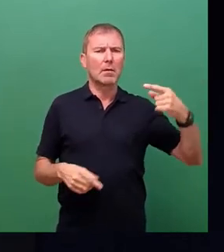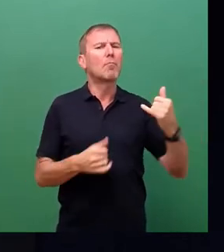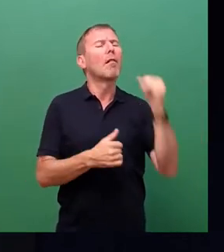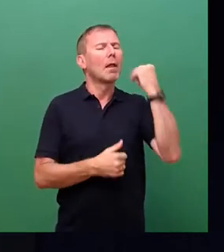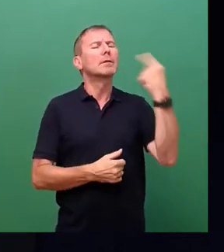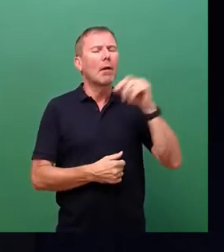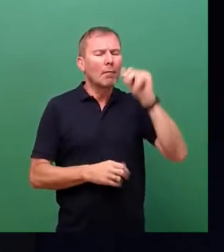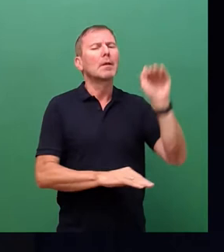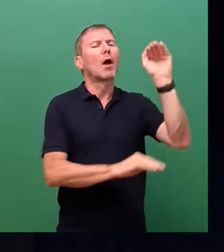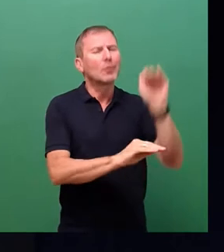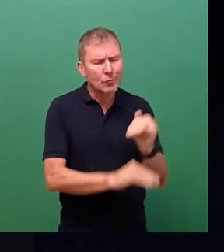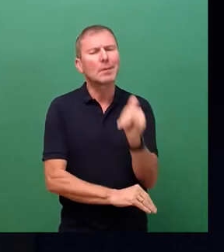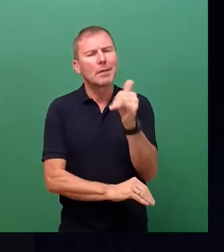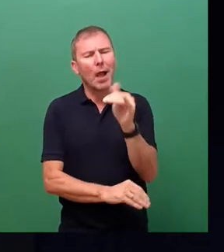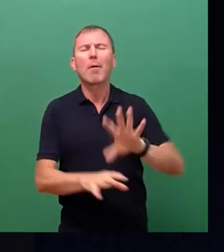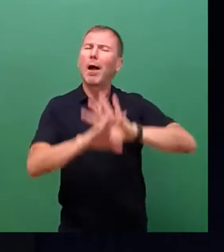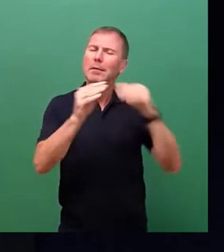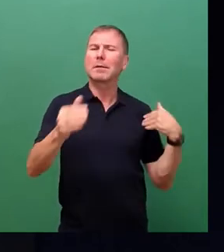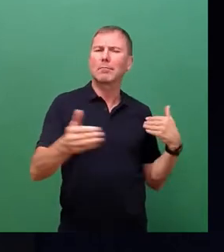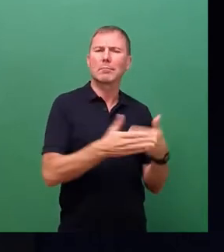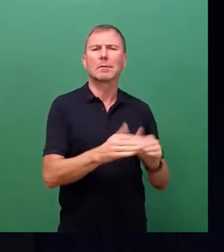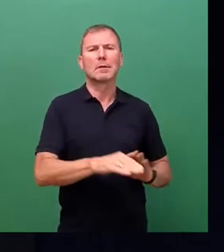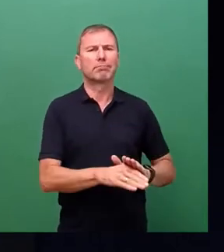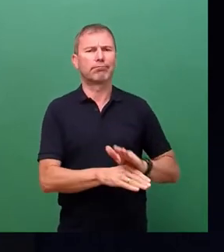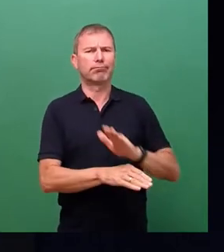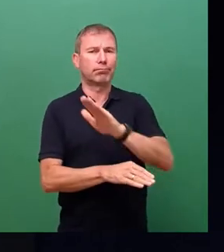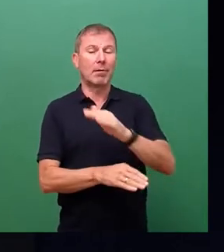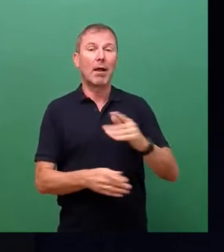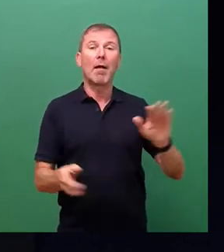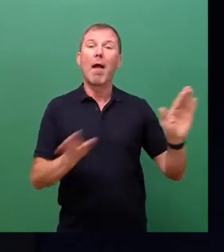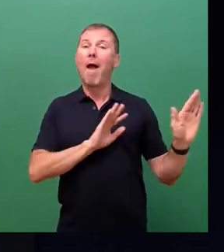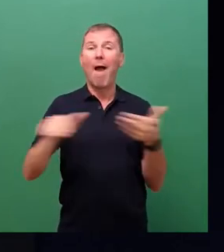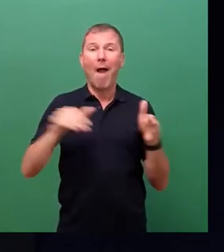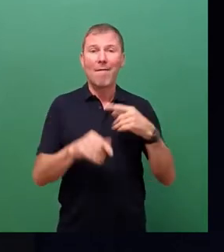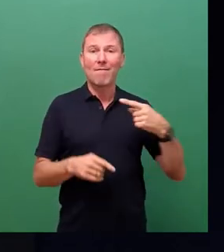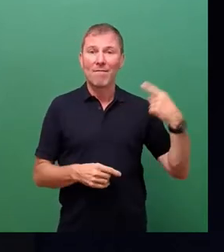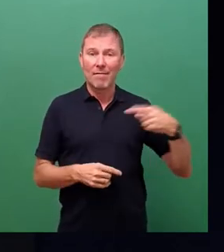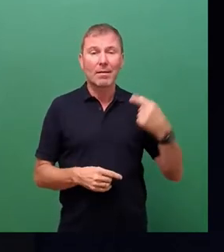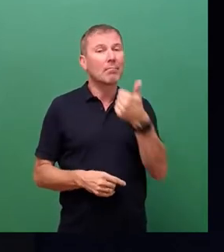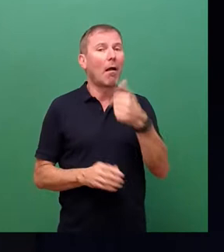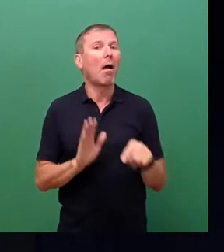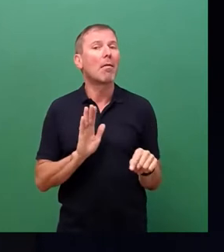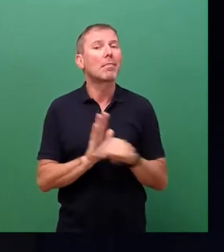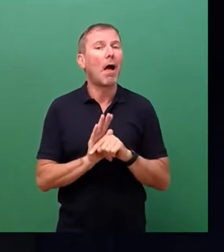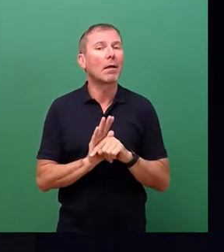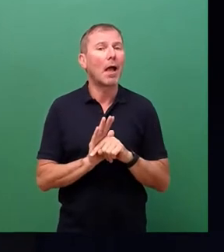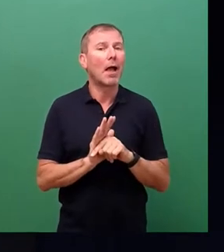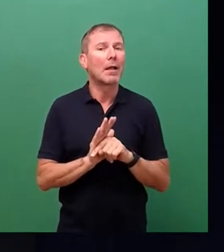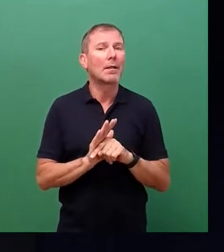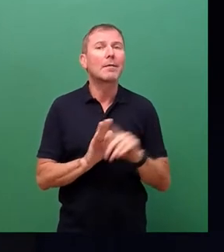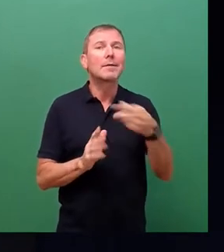verzeichnen ist. Und dieser Wind hat einen Nachteil, er ist nicht regelbar.